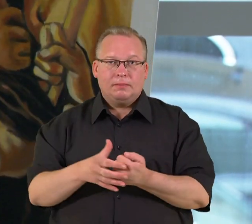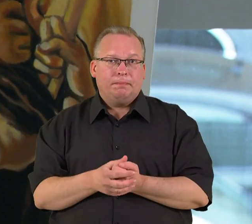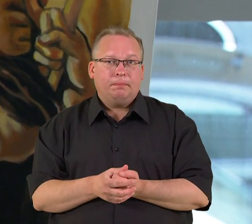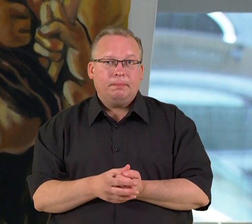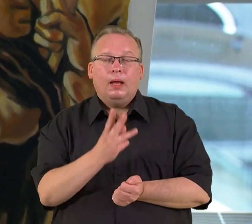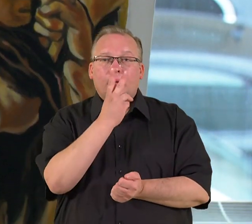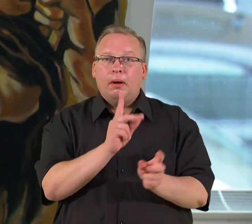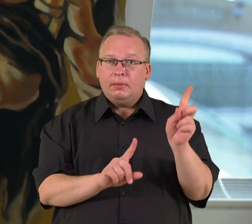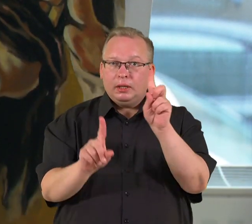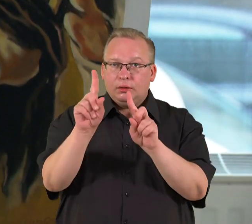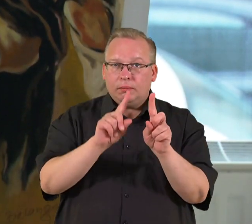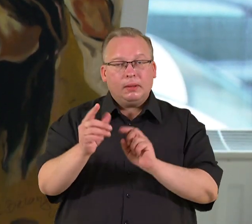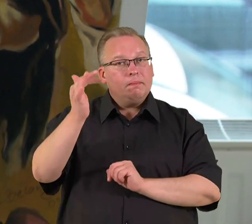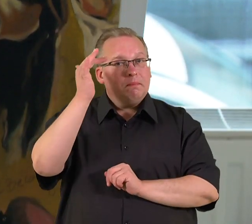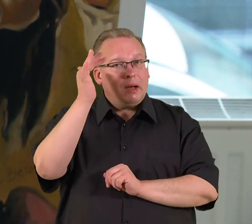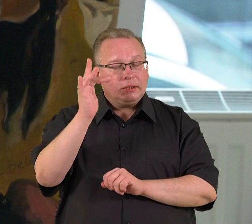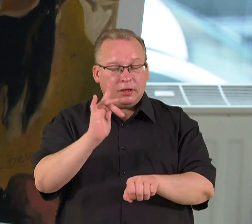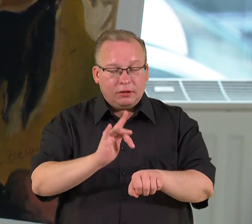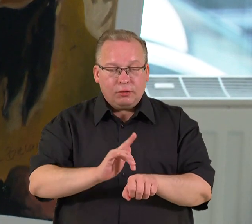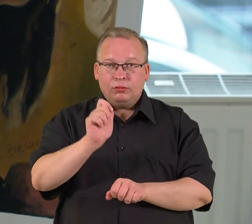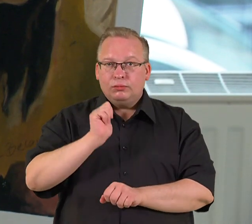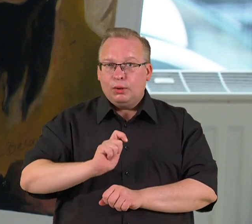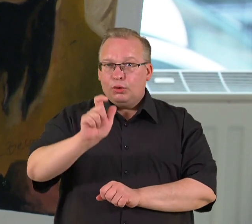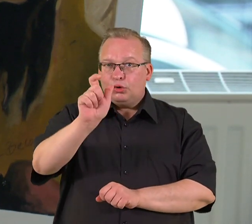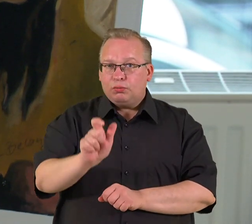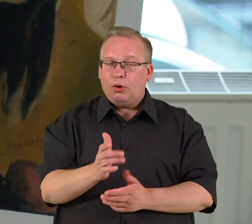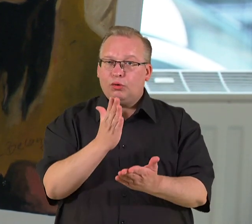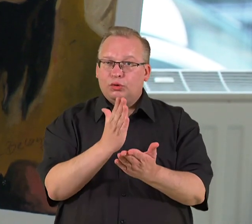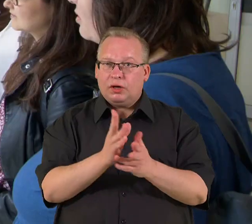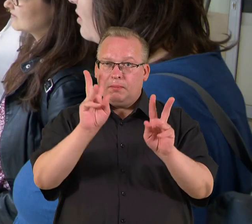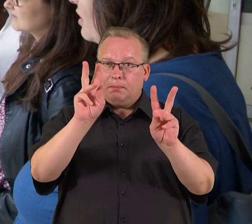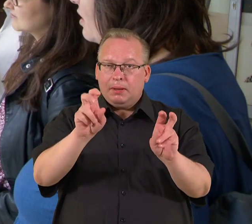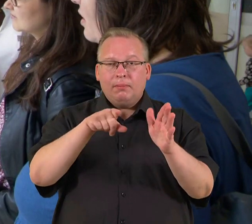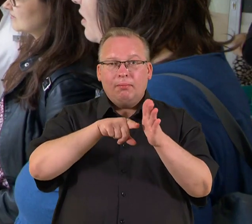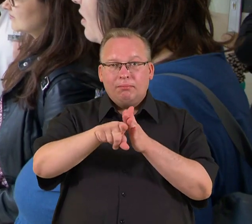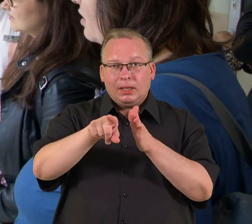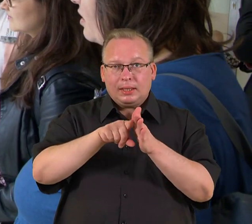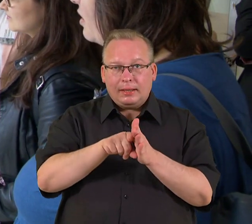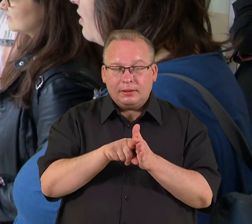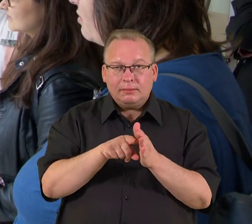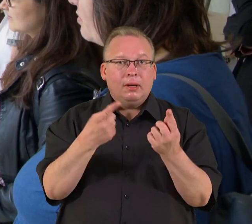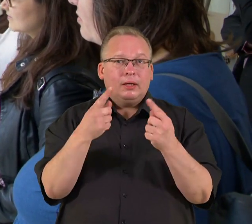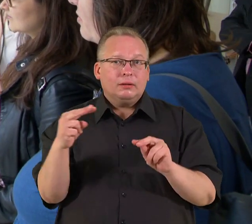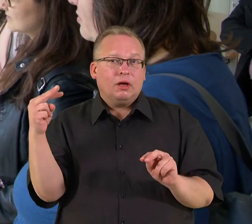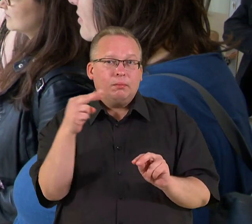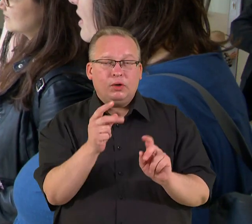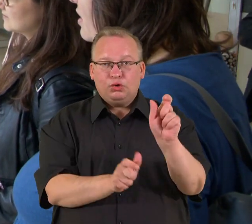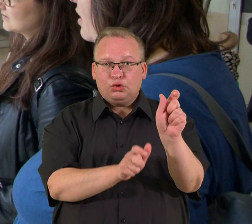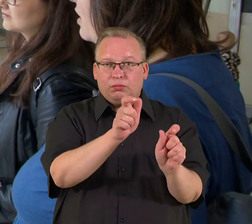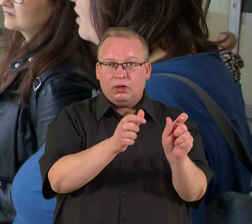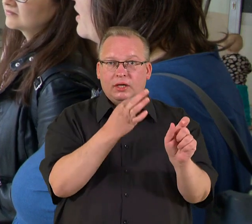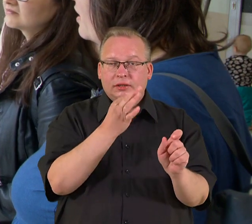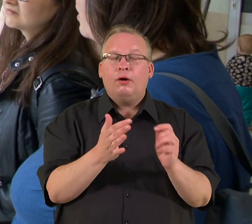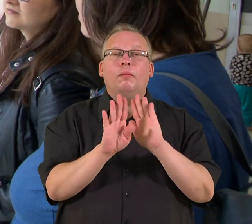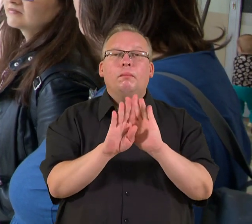Pamatyti kūrentį, mastantį ir jaučiantį žmogų, kuris lypi už termino migrantas. Kitaip pažvelgti į asmenis, kaip sako